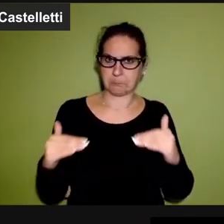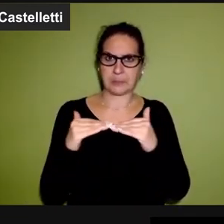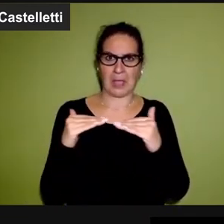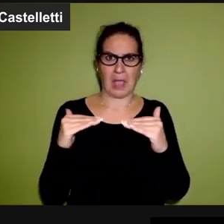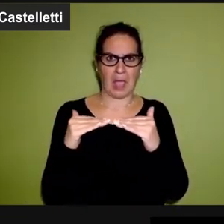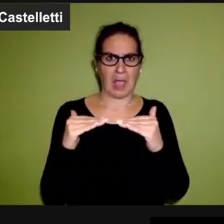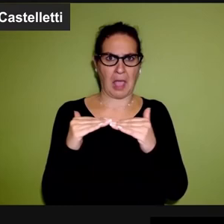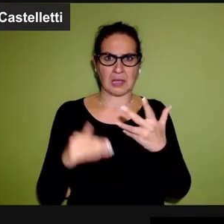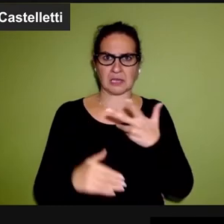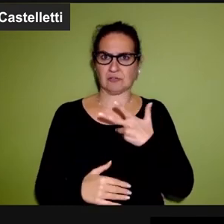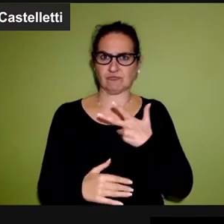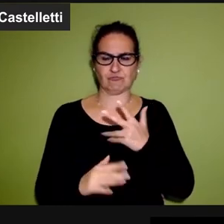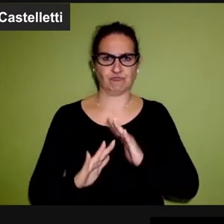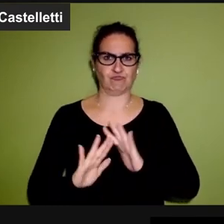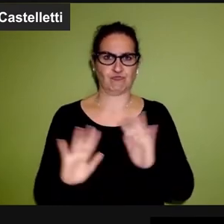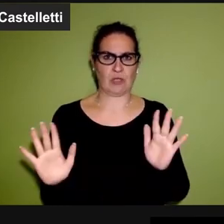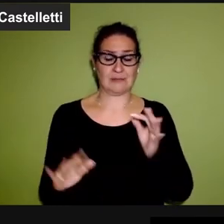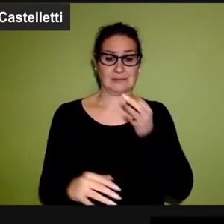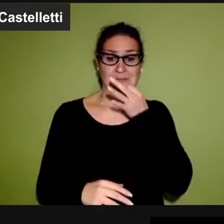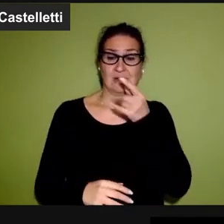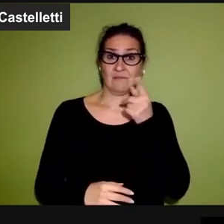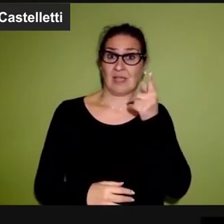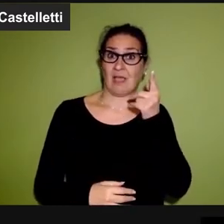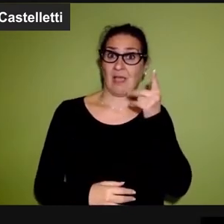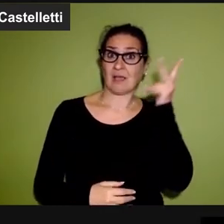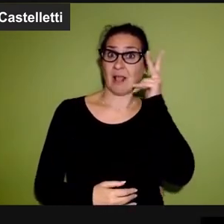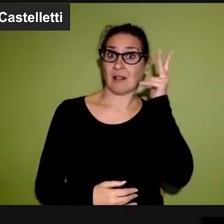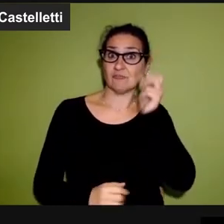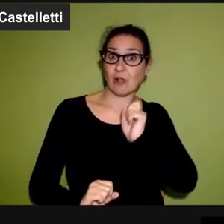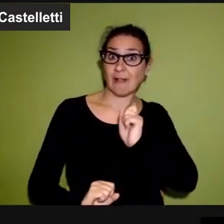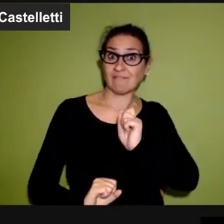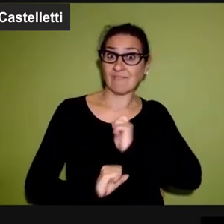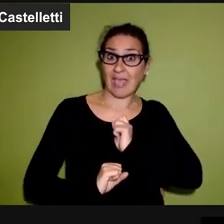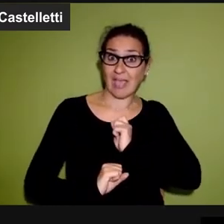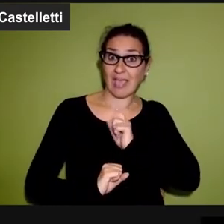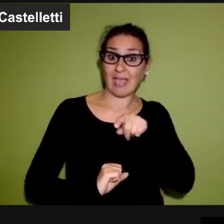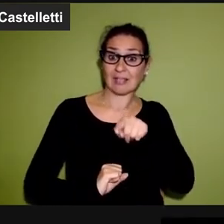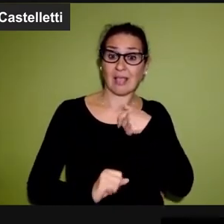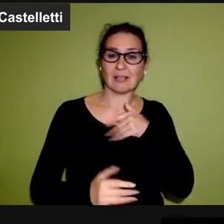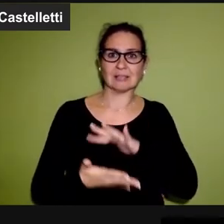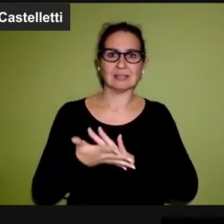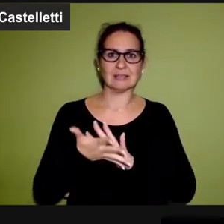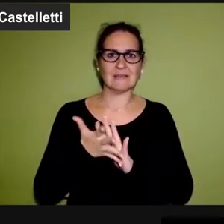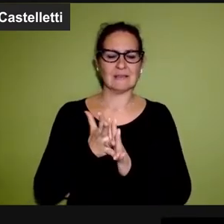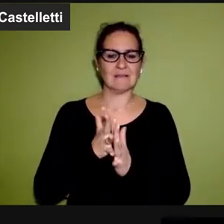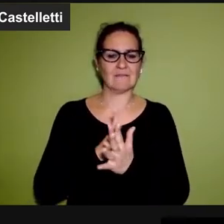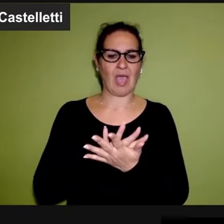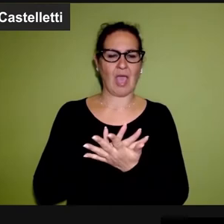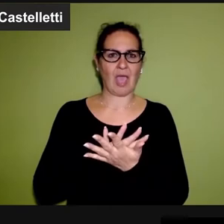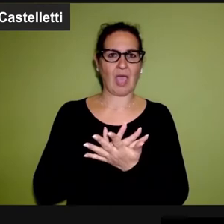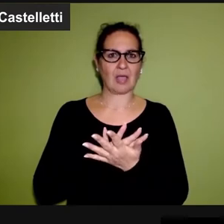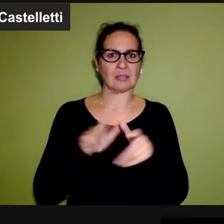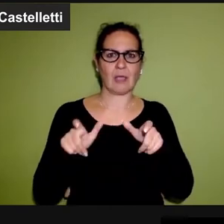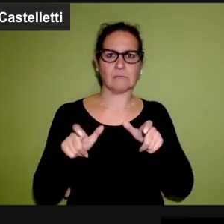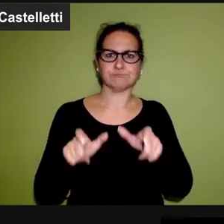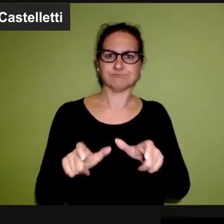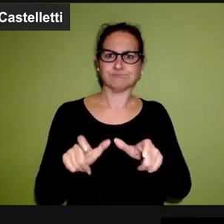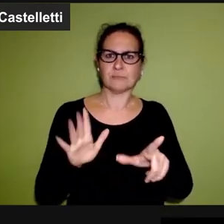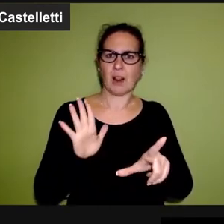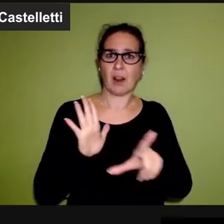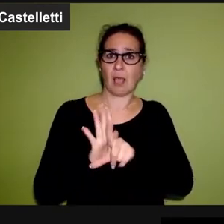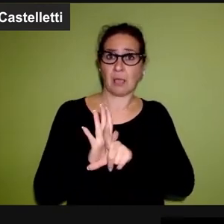e quindi la fede di una religione non può essere argomento per